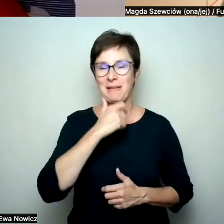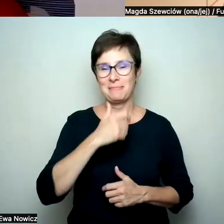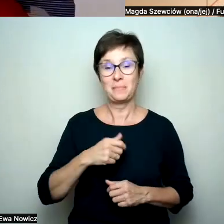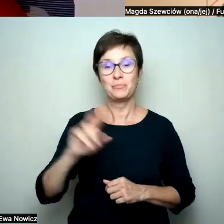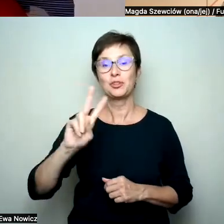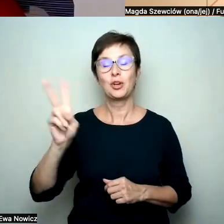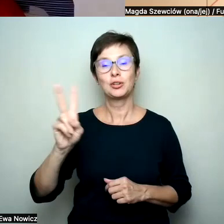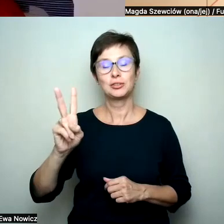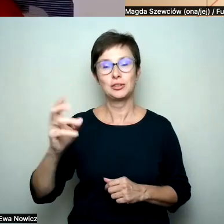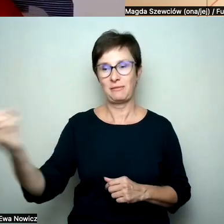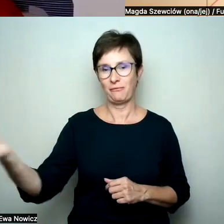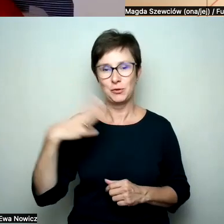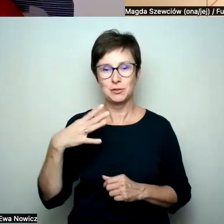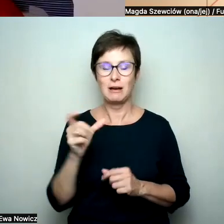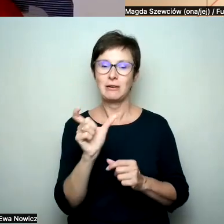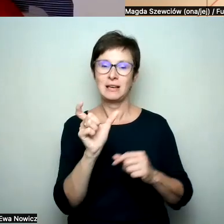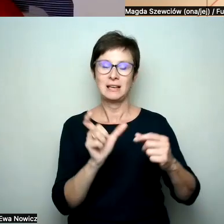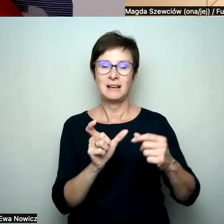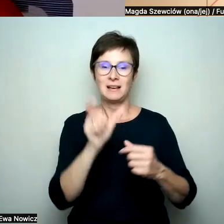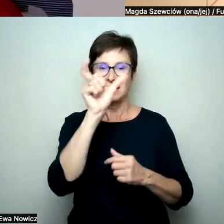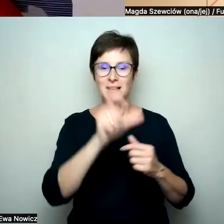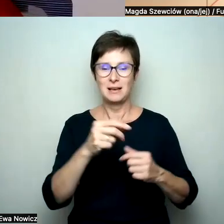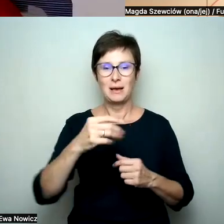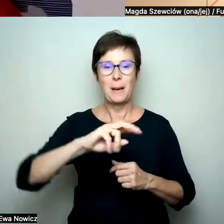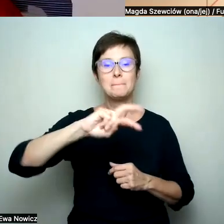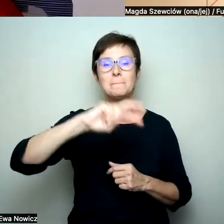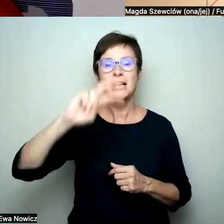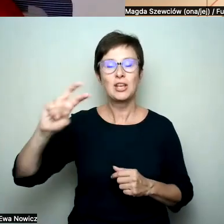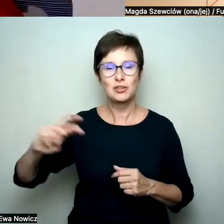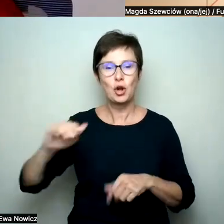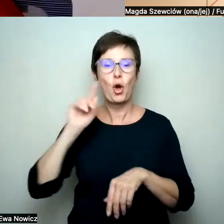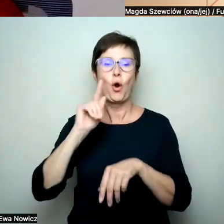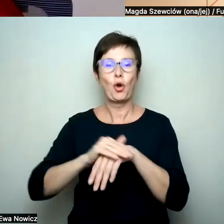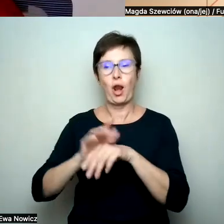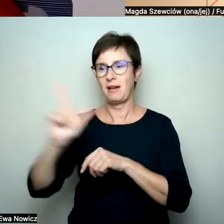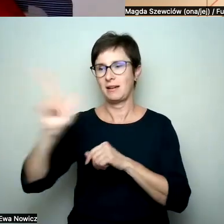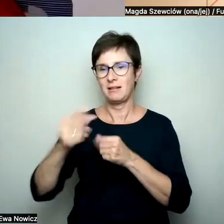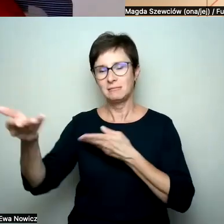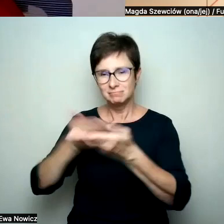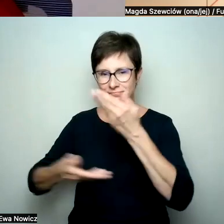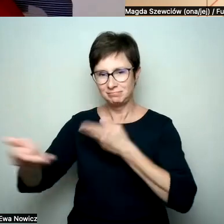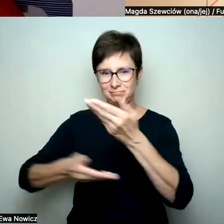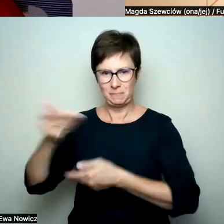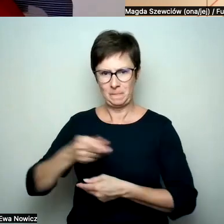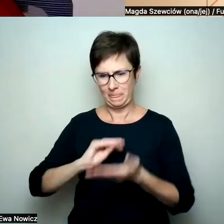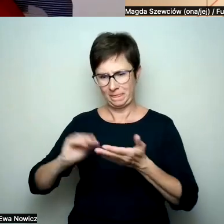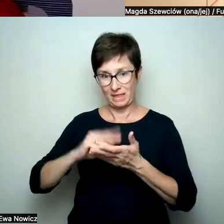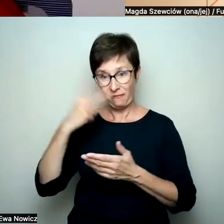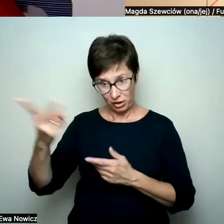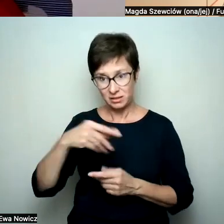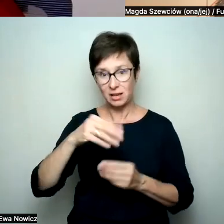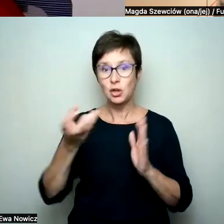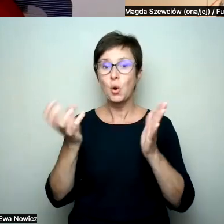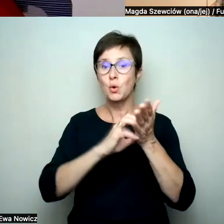wymianę swoich zdań na Messengerze ze swoim kolegą i on napisał, widziałeś wpis o LGBTQ